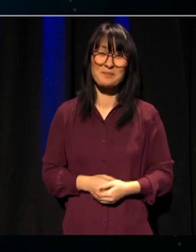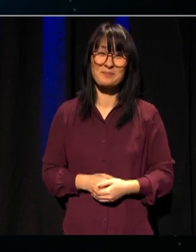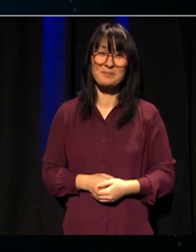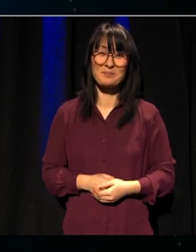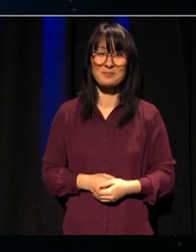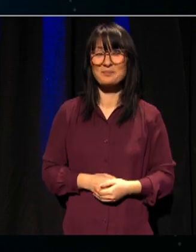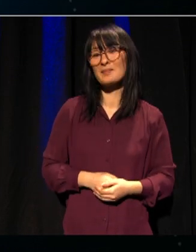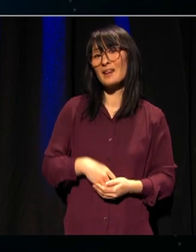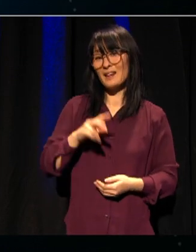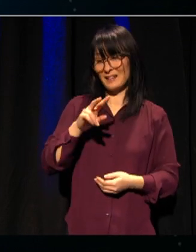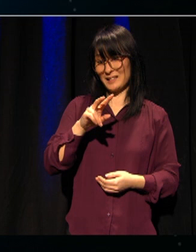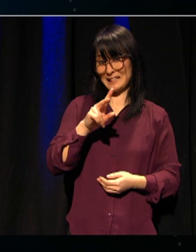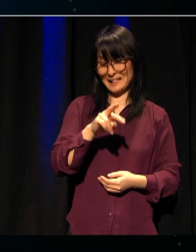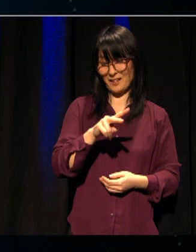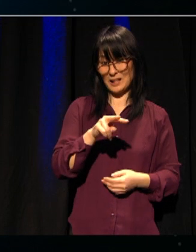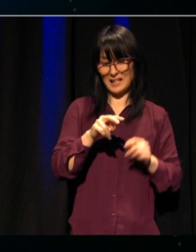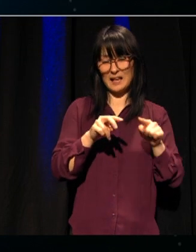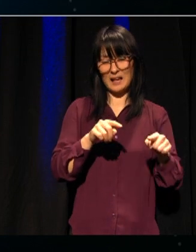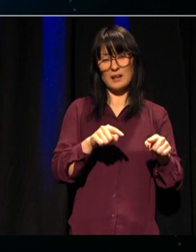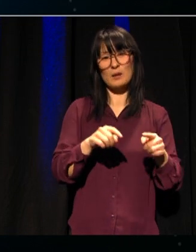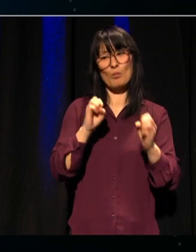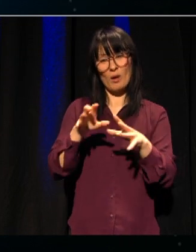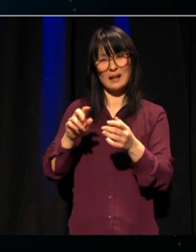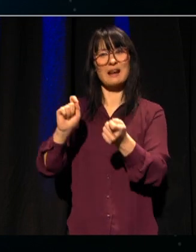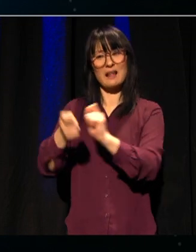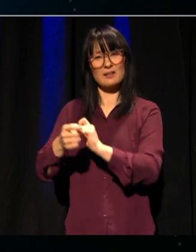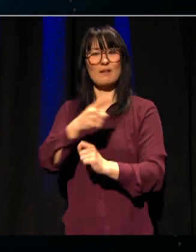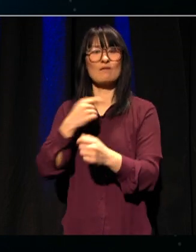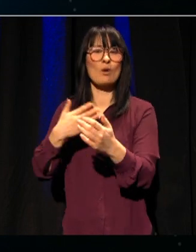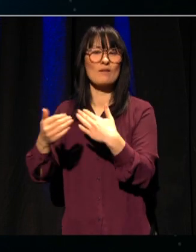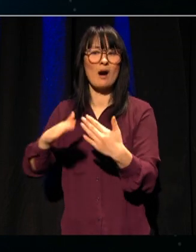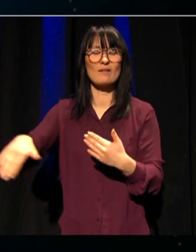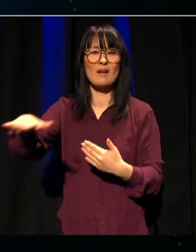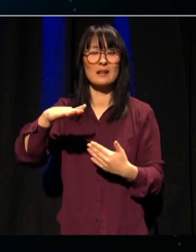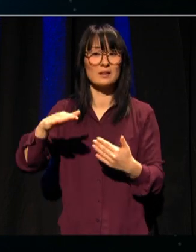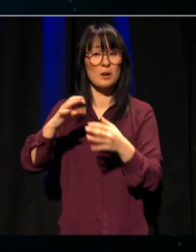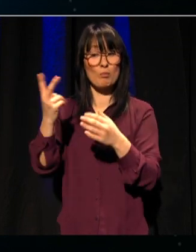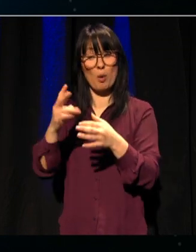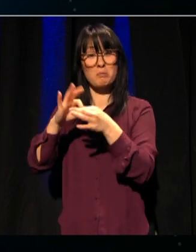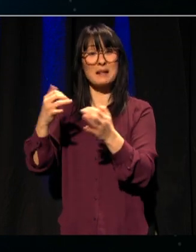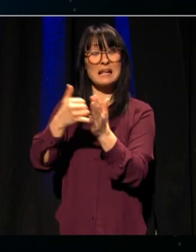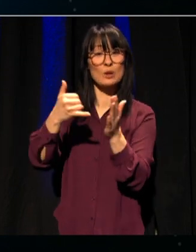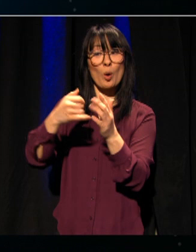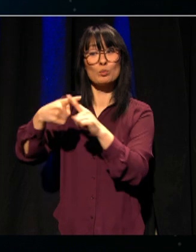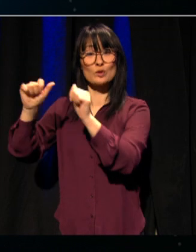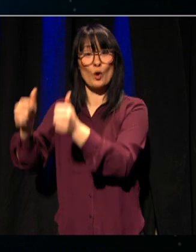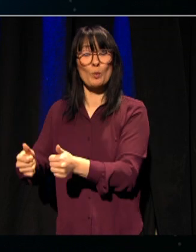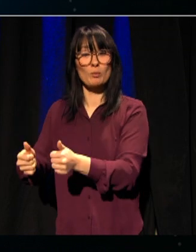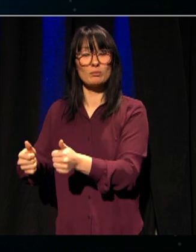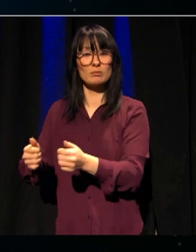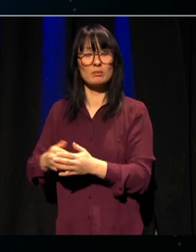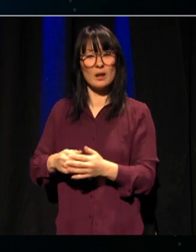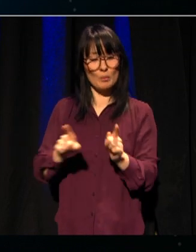digitaliseringen endrer fagfeltene våre både i innhold og form og dermed forskning